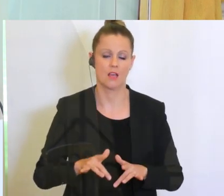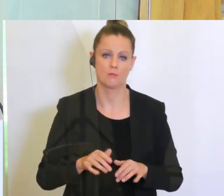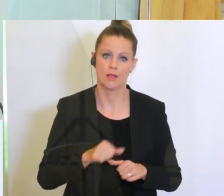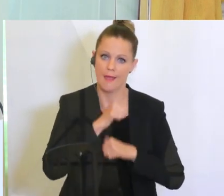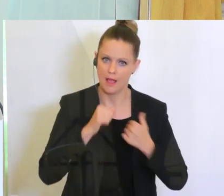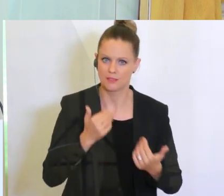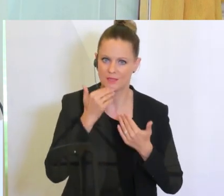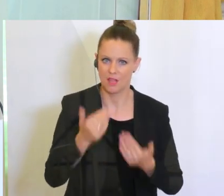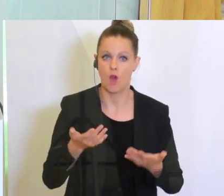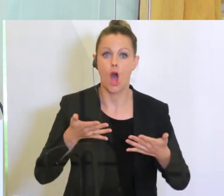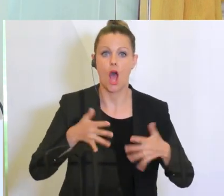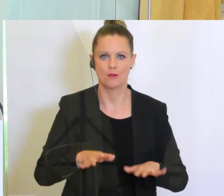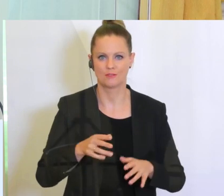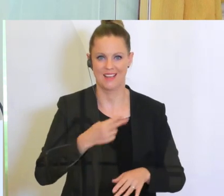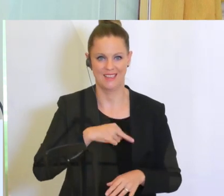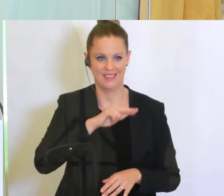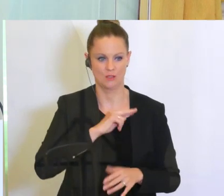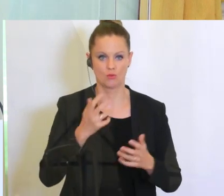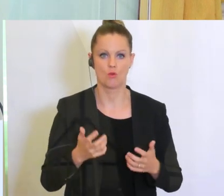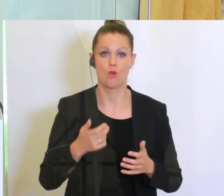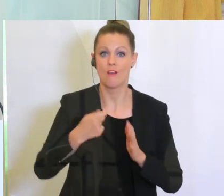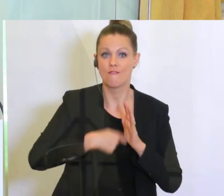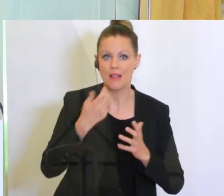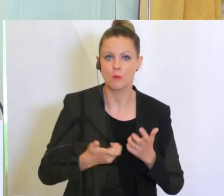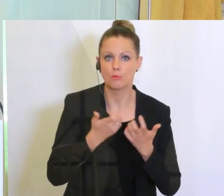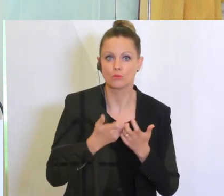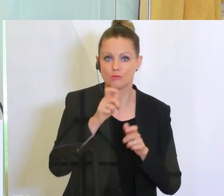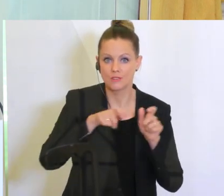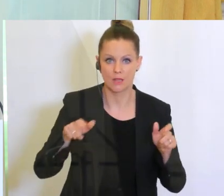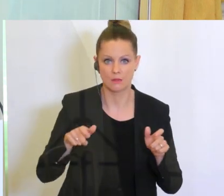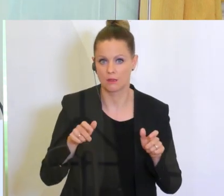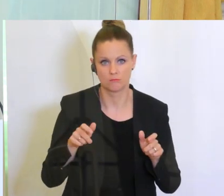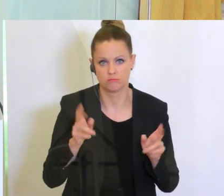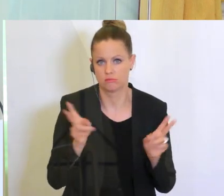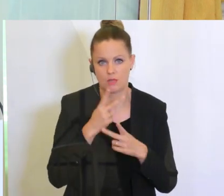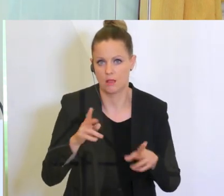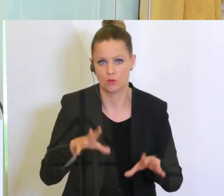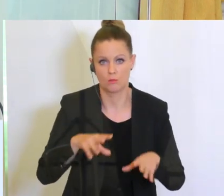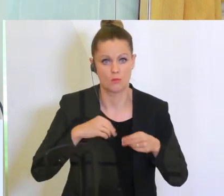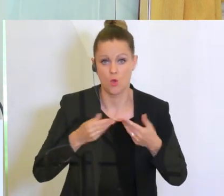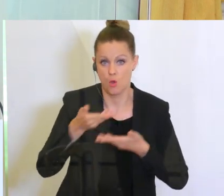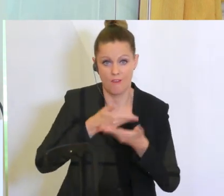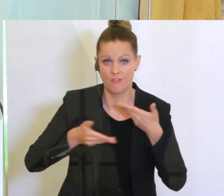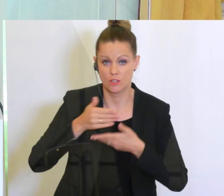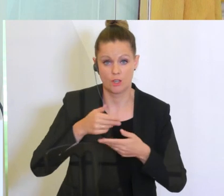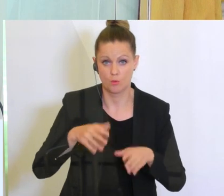Ausfallrisiko von den Filmproduzenten nicht zu tragen gewesen wäre, wirtschaftlich nicht leistbar gewesen wäre. Das ist die zweite